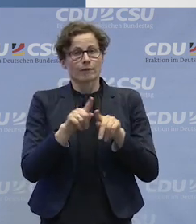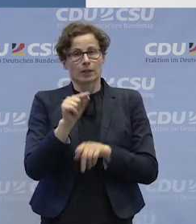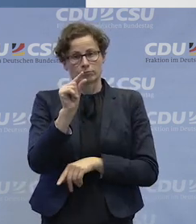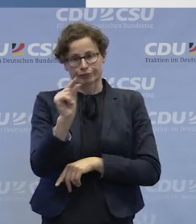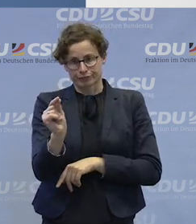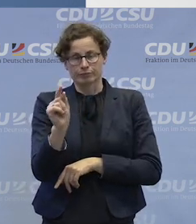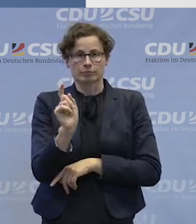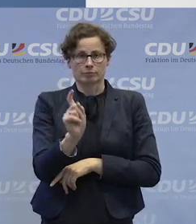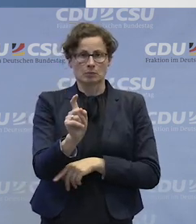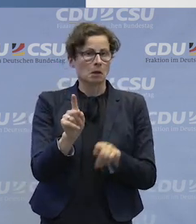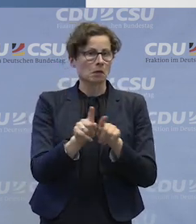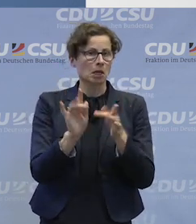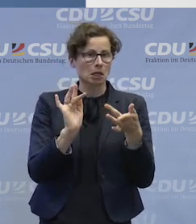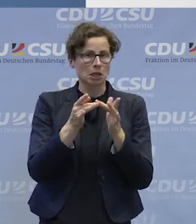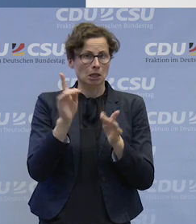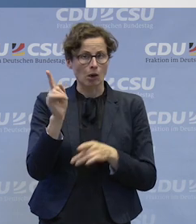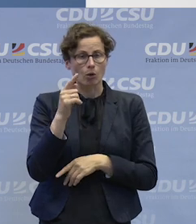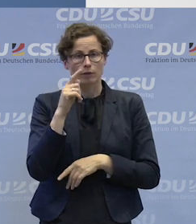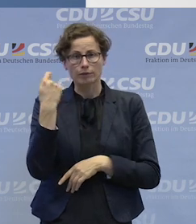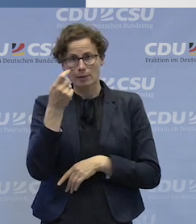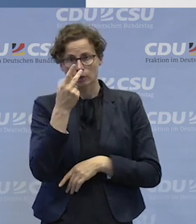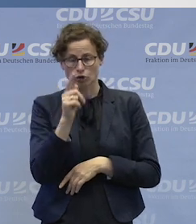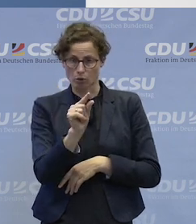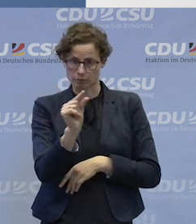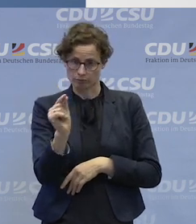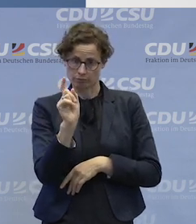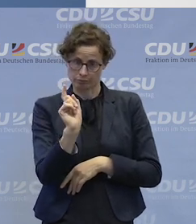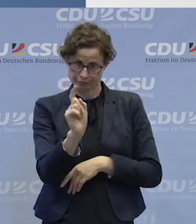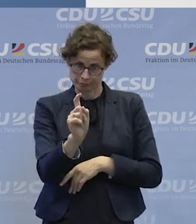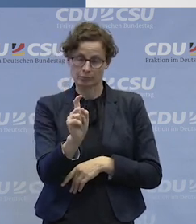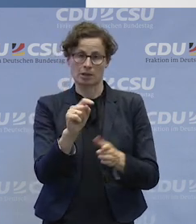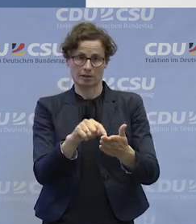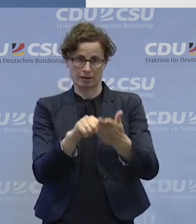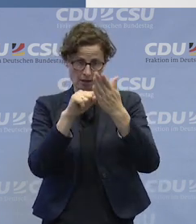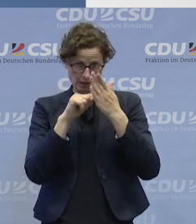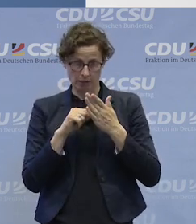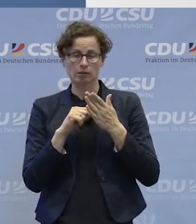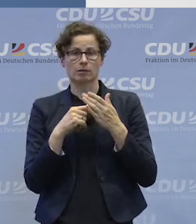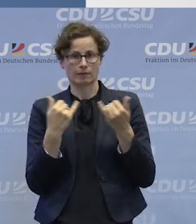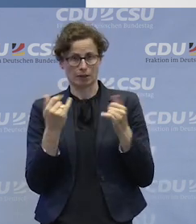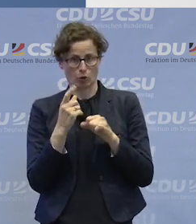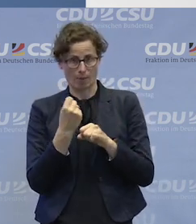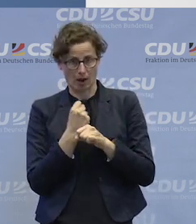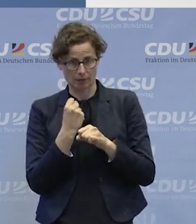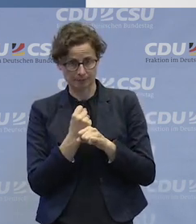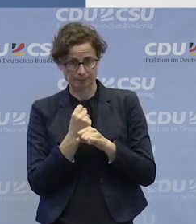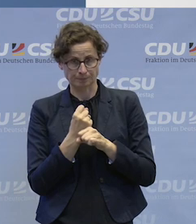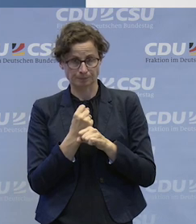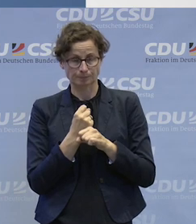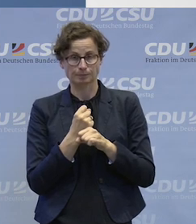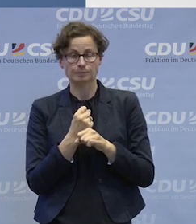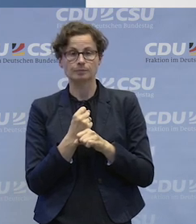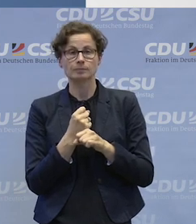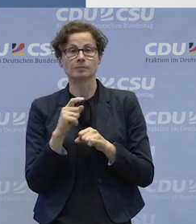bei anderen Internetseiten, wo man sich Filme angucken kann, die etwas vormachen, was ich gerne nachmachen möchte. Mit der Besonderheit aber, dass in diesem